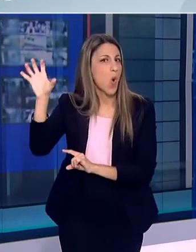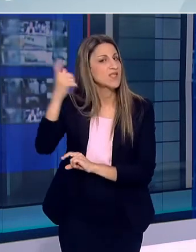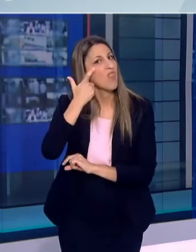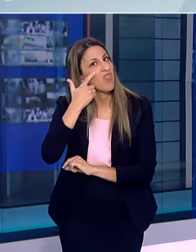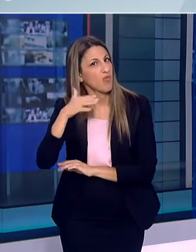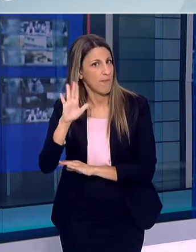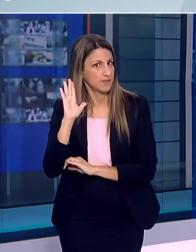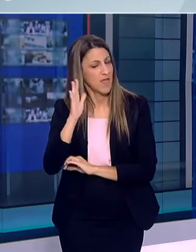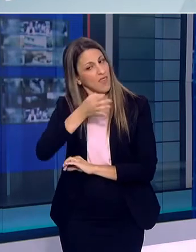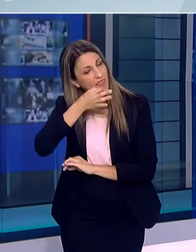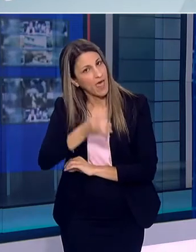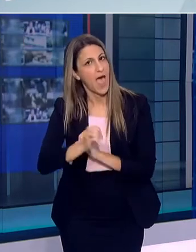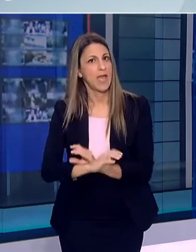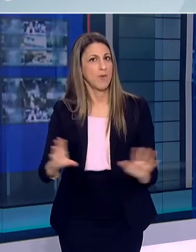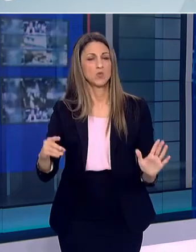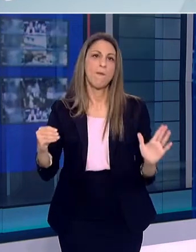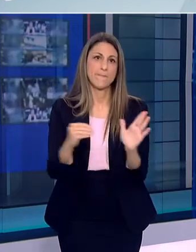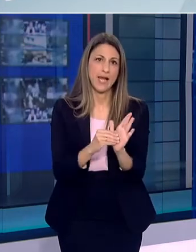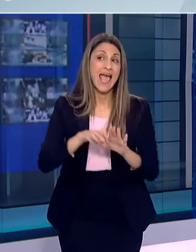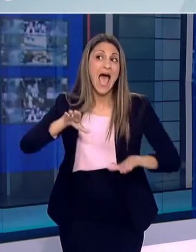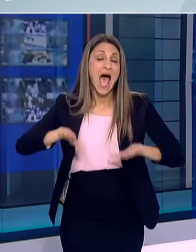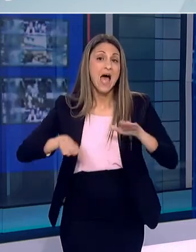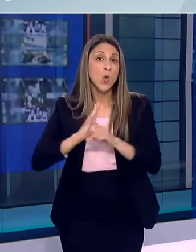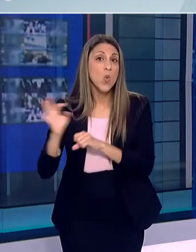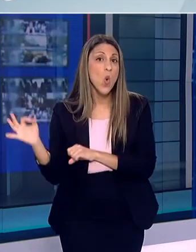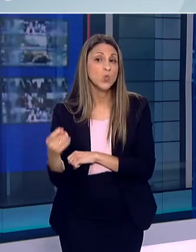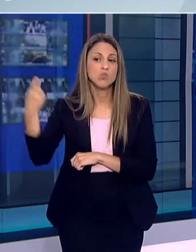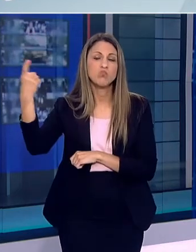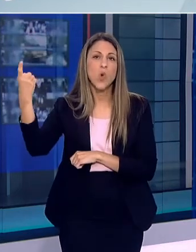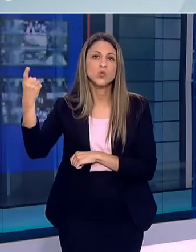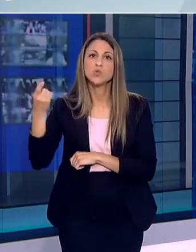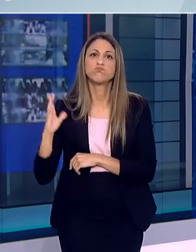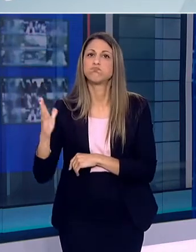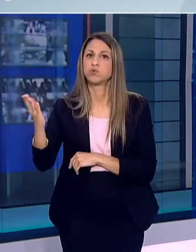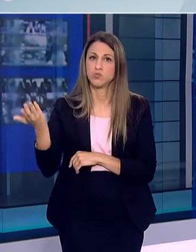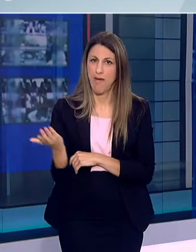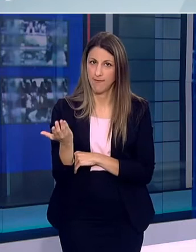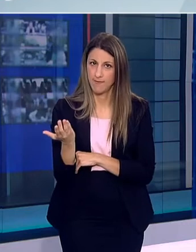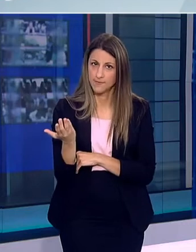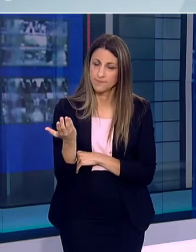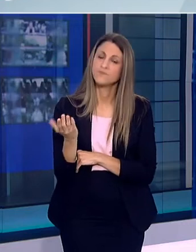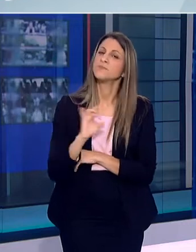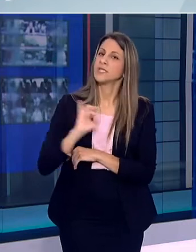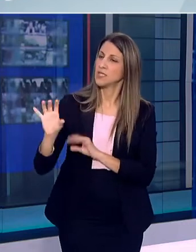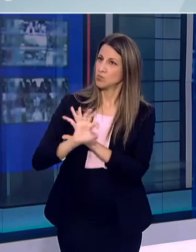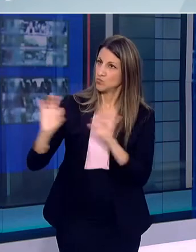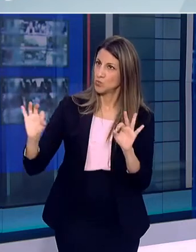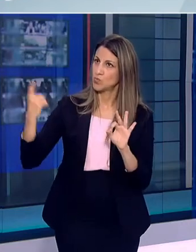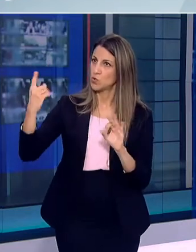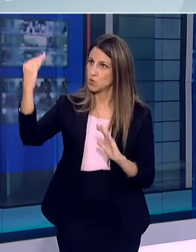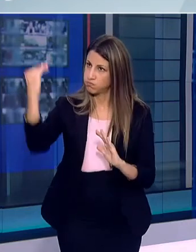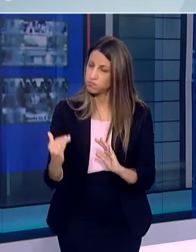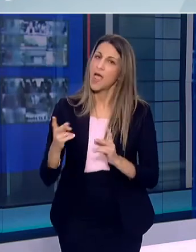με τα επιδημιολογικά χαρακτηριστικά τους προκειμένου να ληφθούν αποφάσεις απελευθέρωση εφόσον κριθεί ότι πληρούν τα κριτέρια